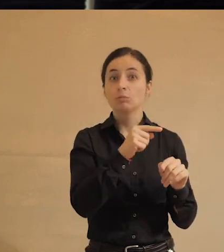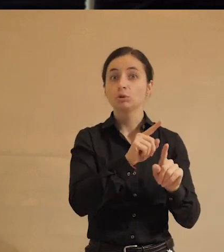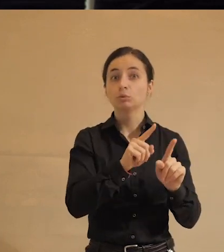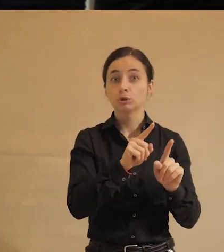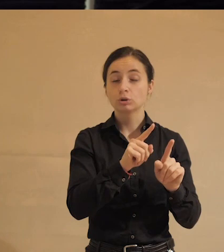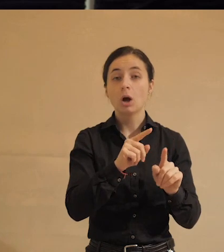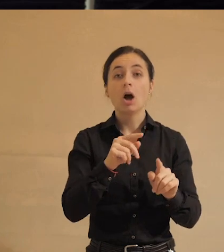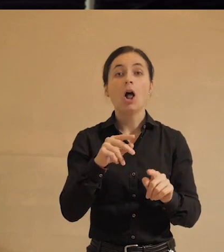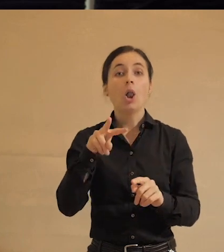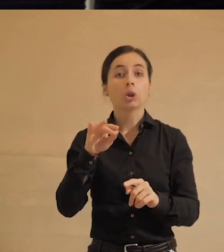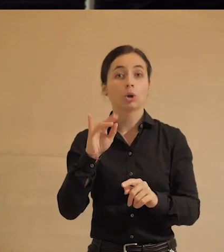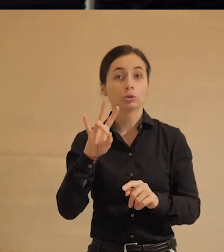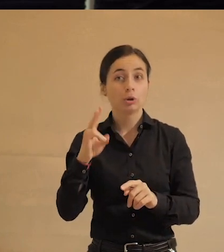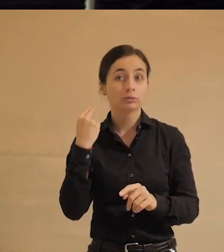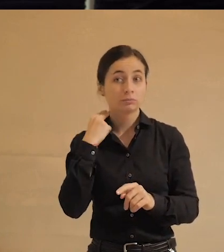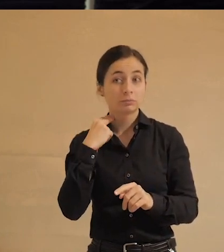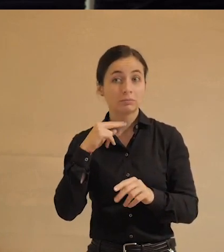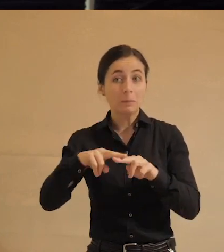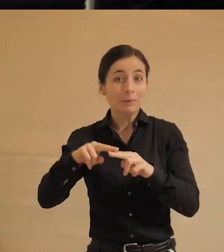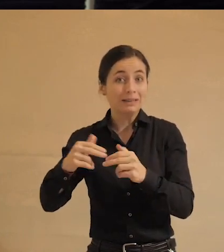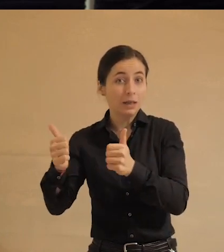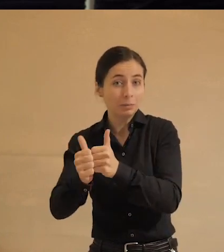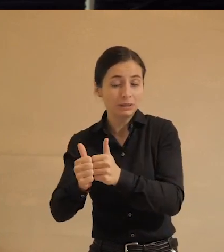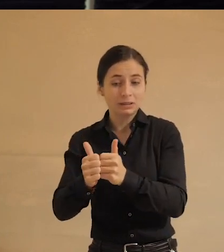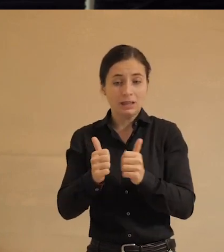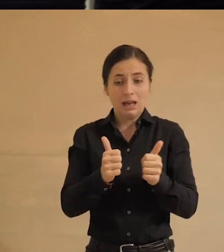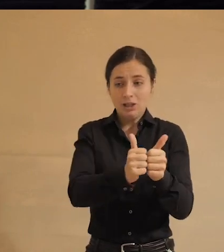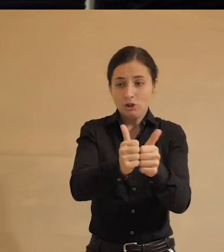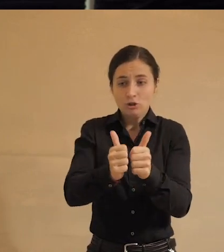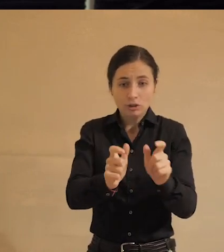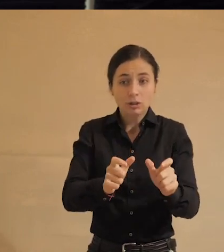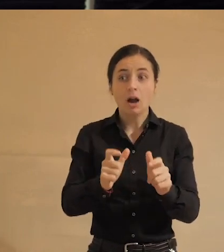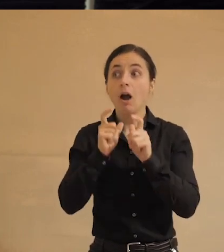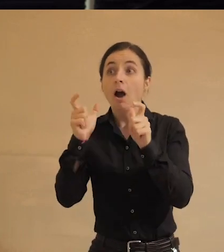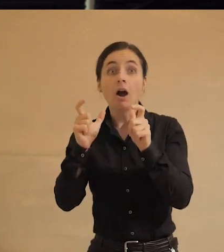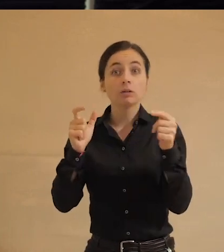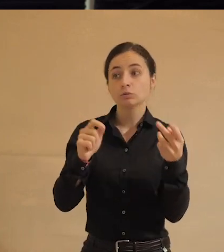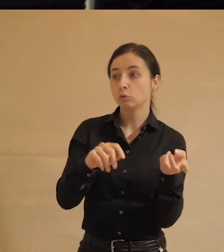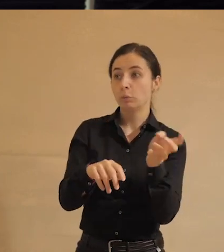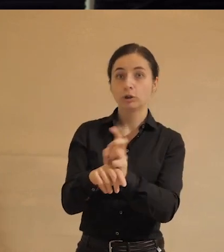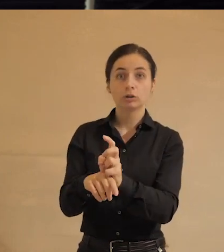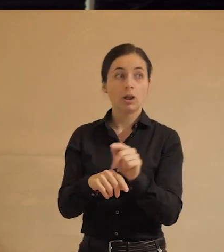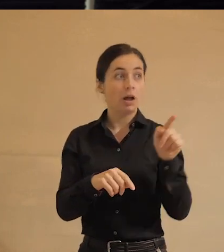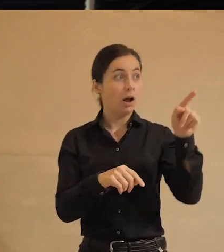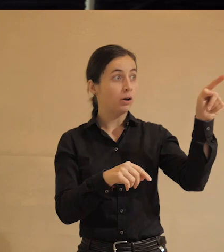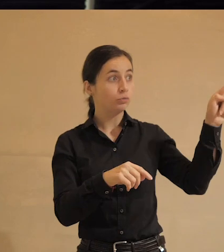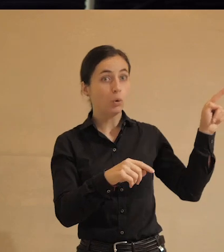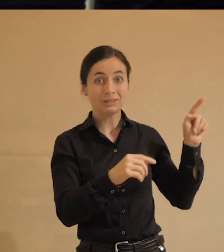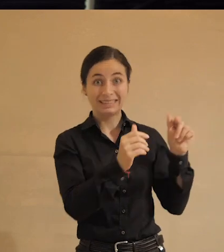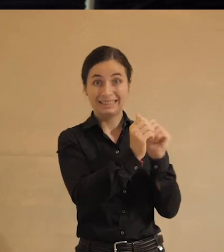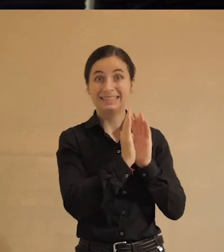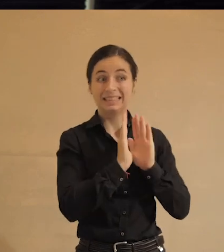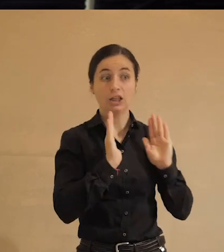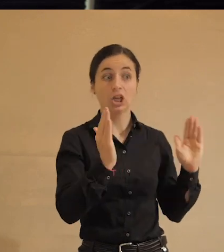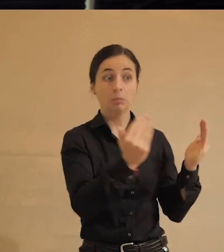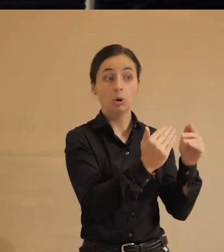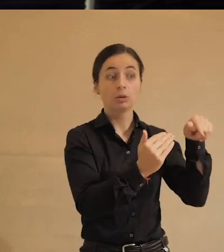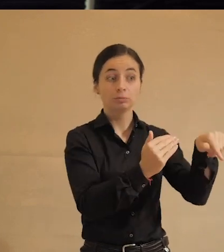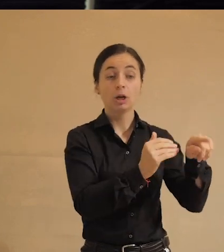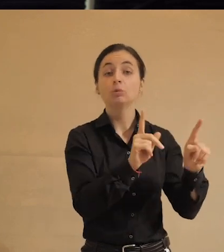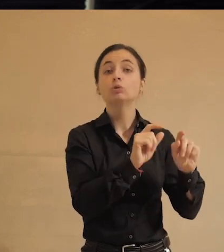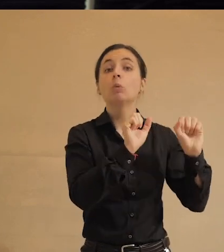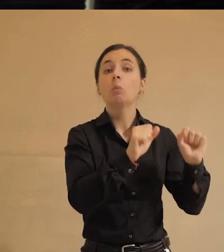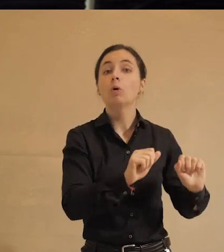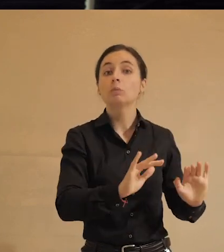в Лондоне полиция близко, соседи рядом, кто-то заорал, сразу кто-то пришел. А вот вы там за забором, что может